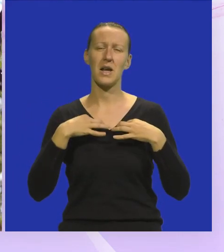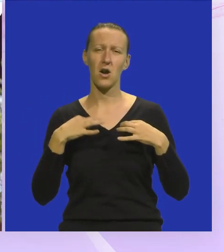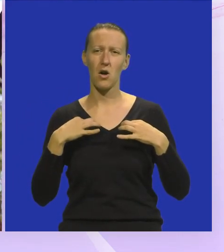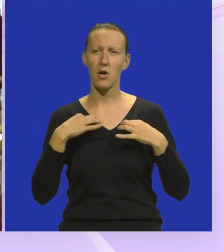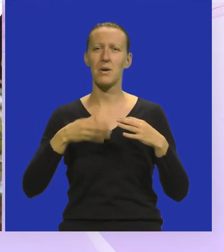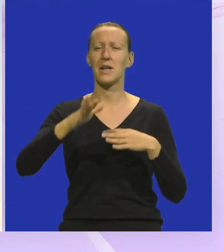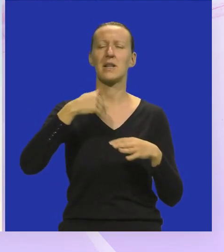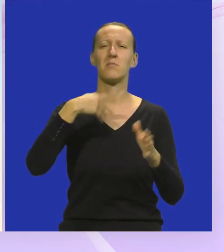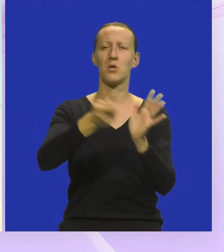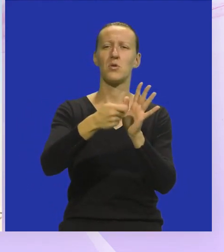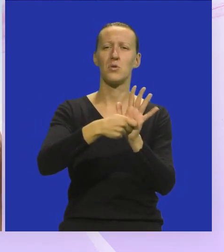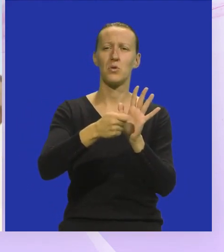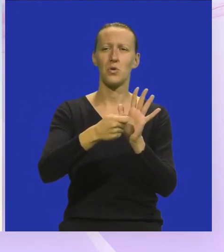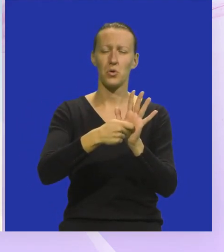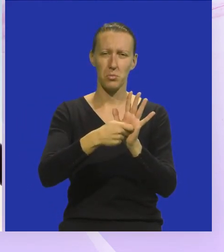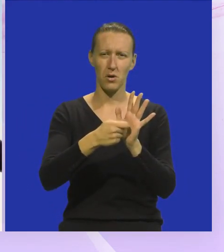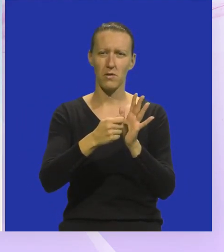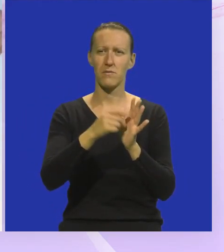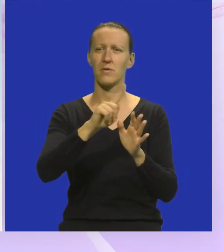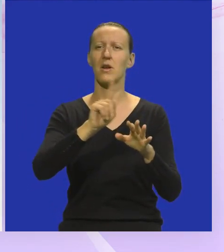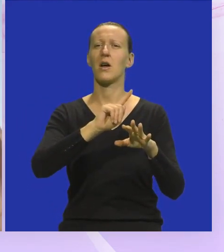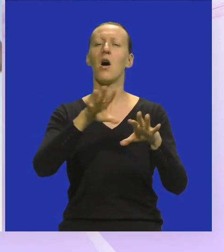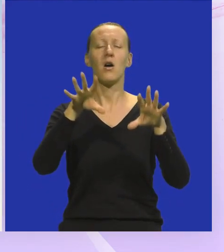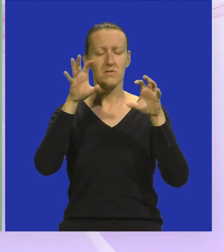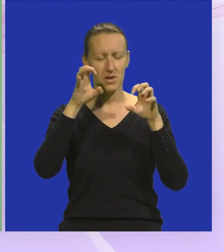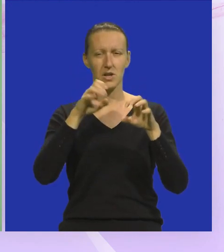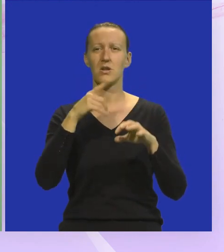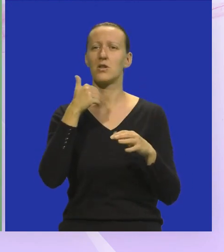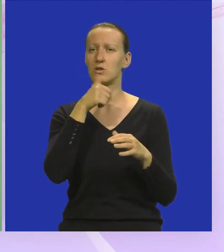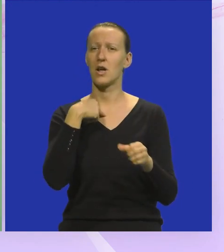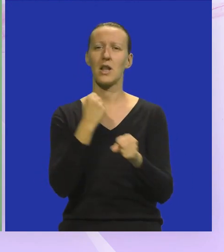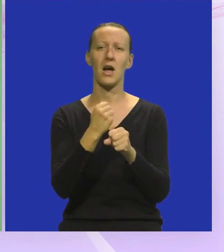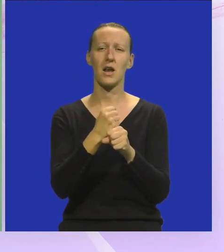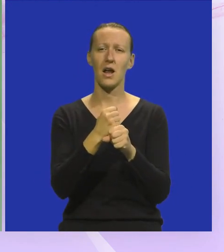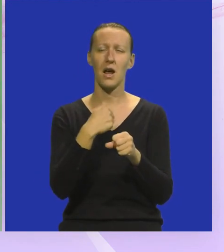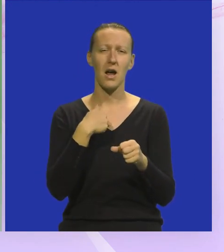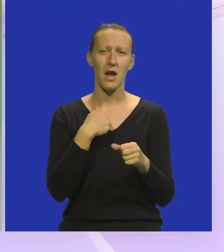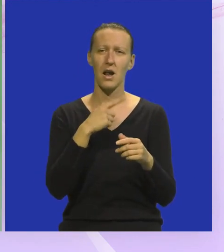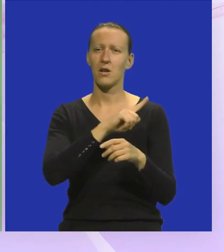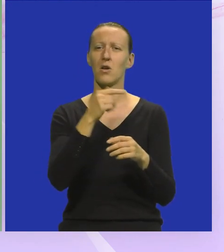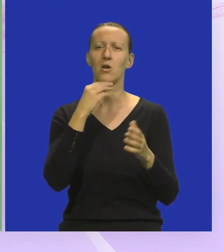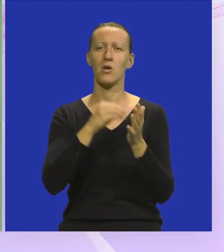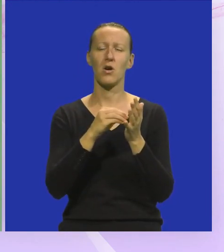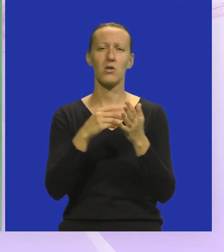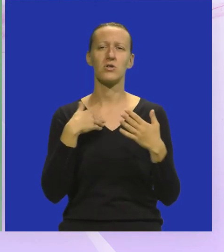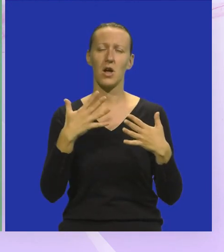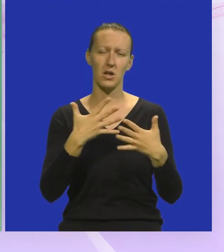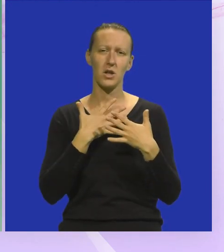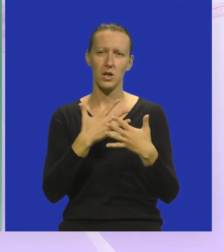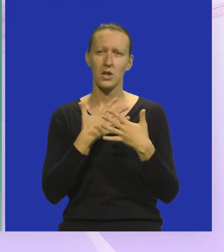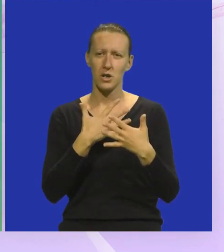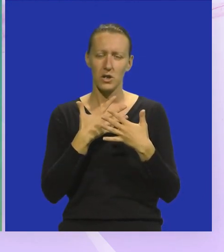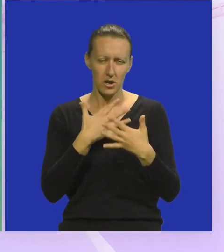Grenu špežu Eko nesvještena Što da radim dok još dišem ja